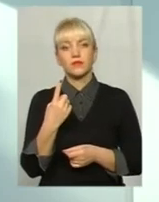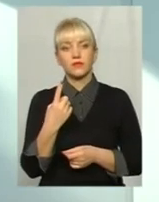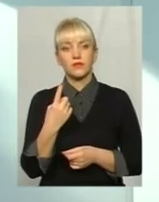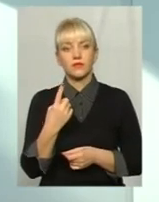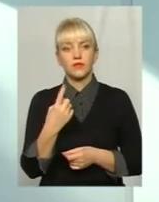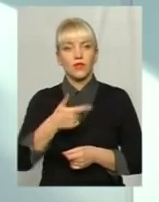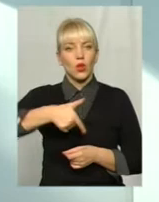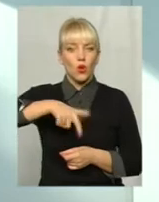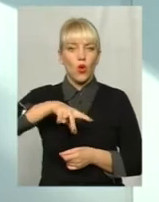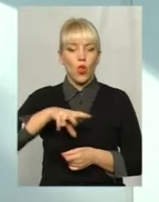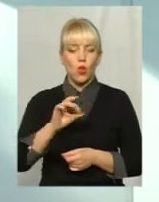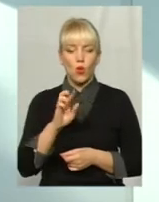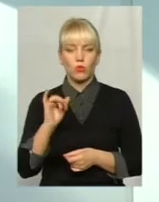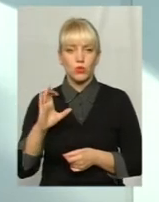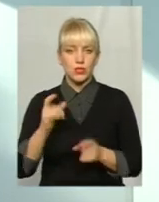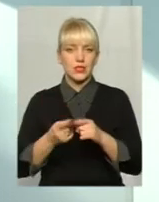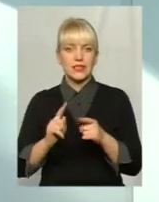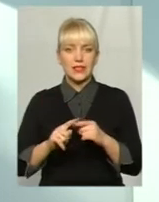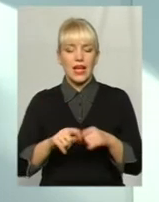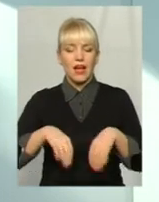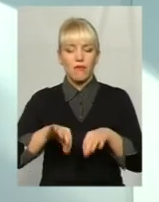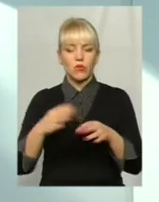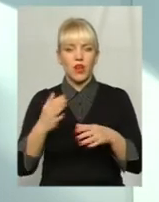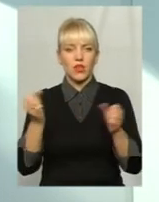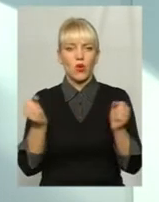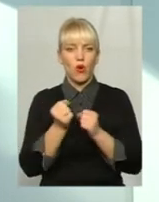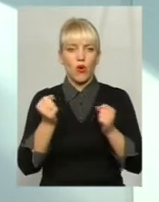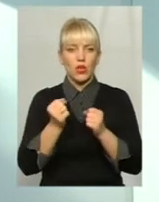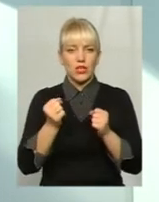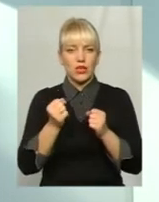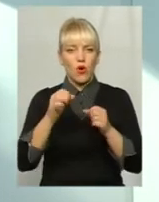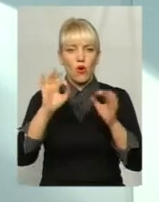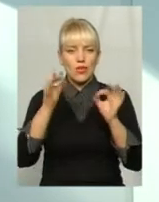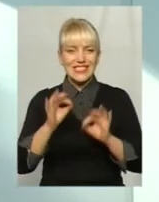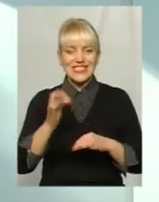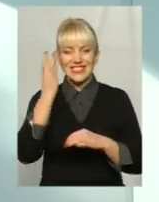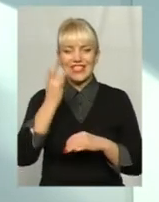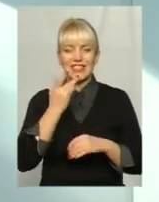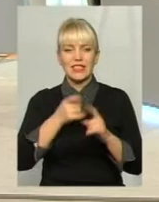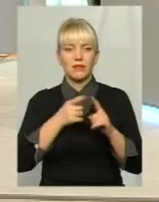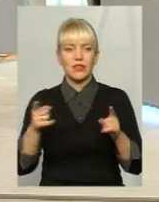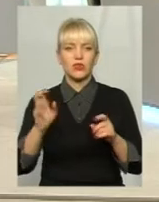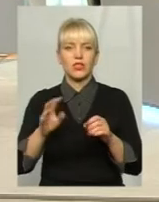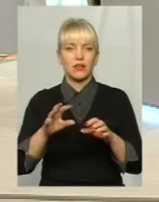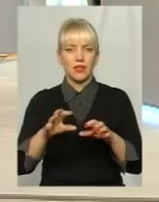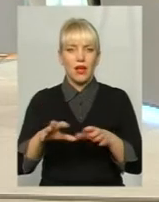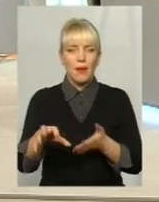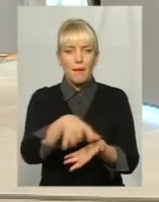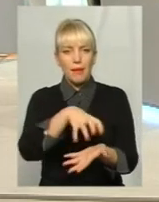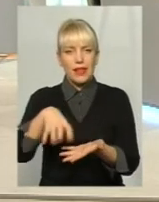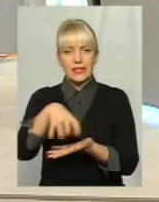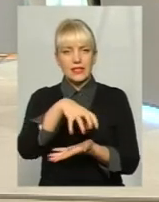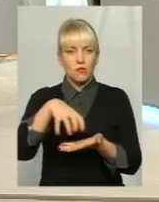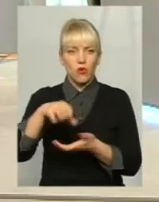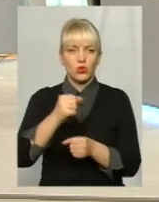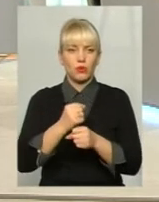глобус, це автомобіль, який осінньо-літній період вулицю прибирає, пилисмок працює, то